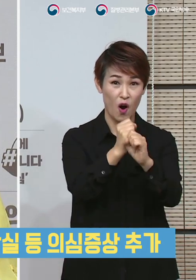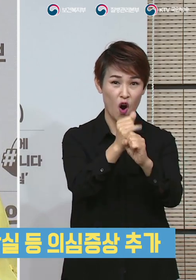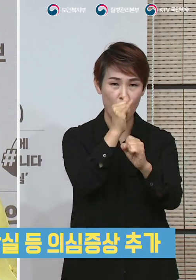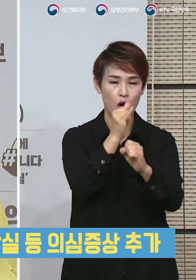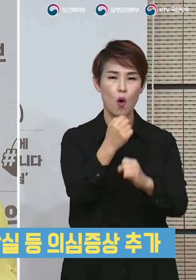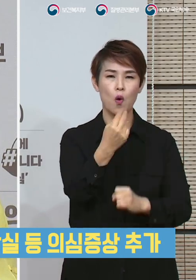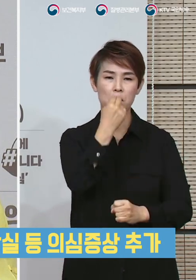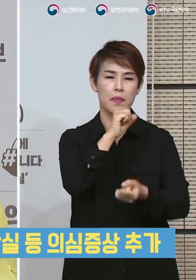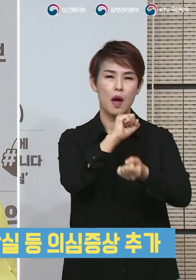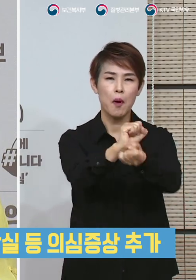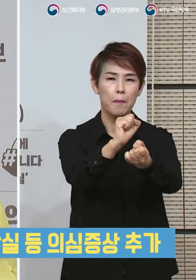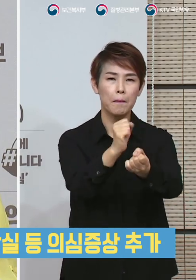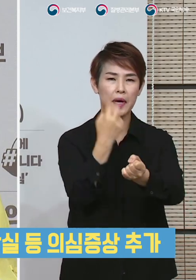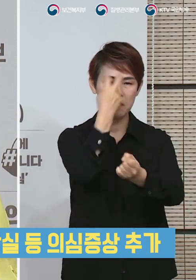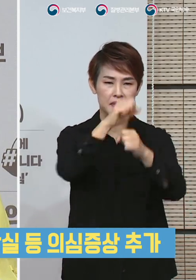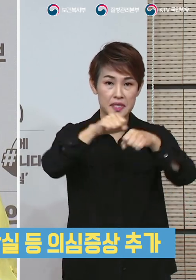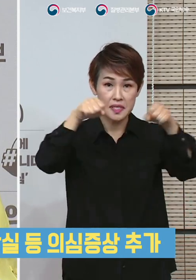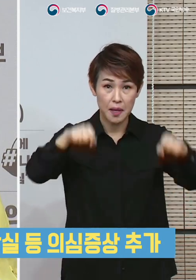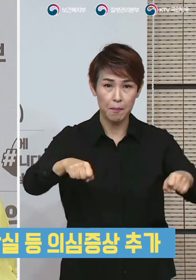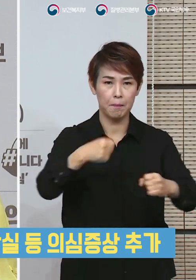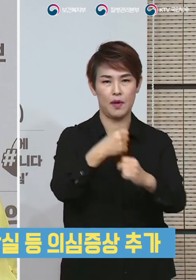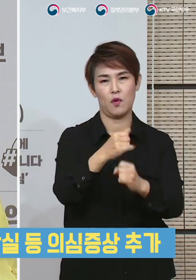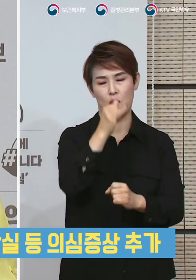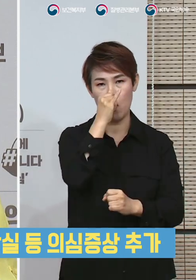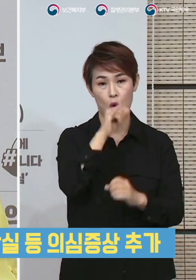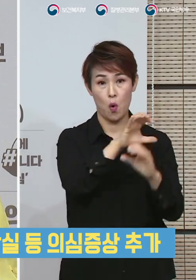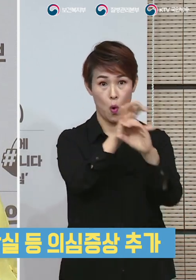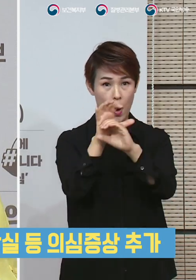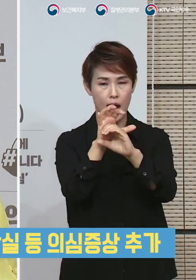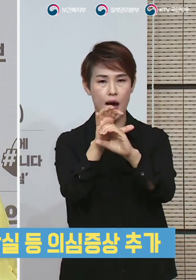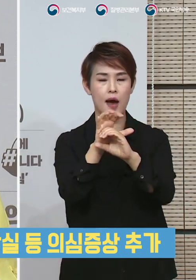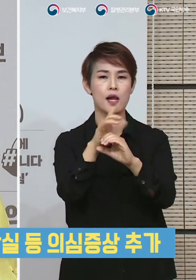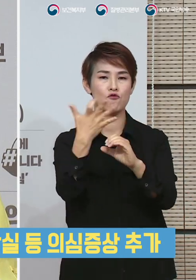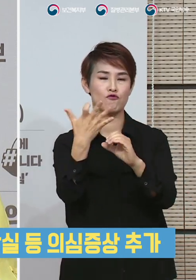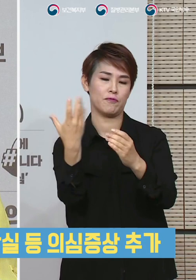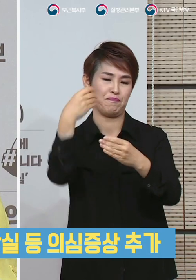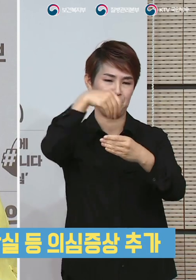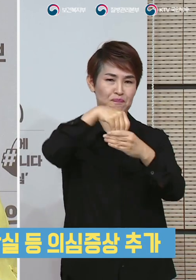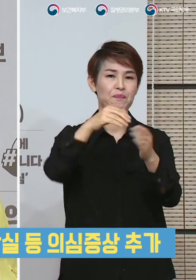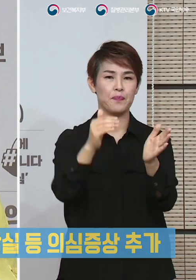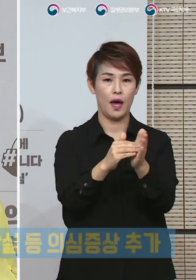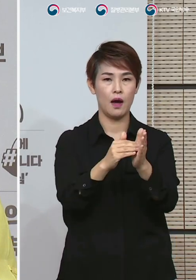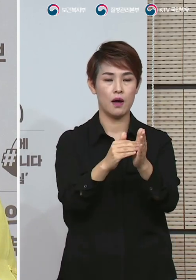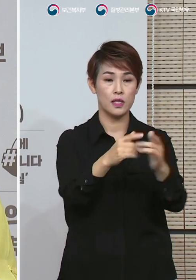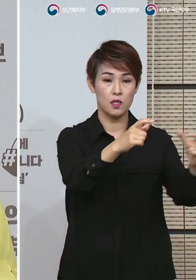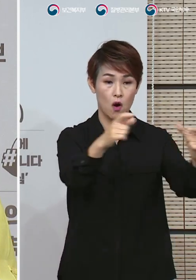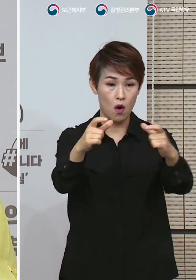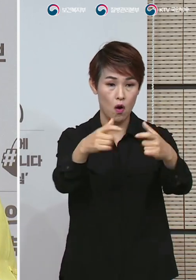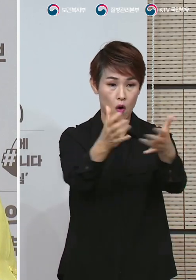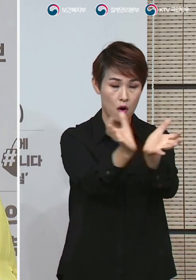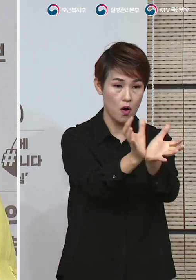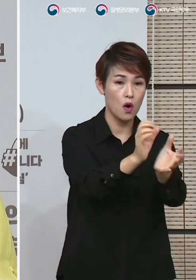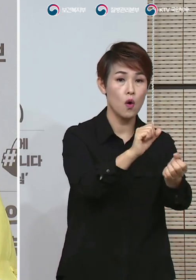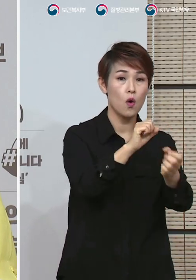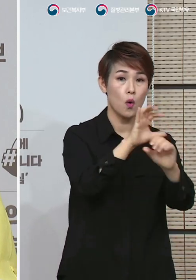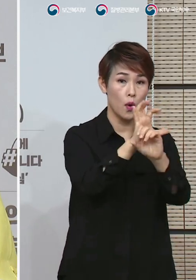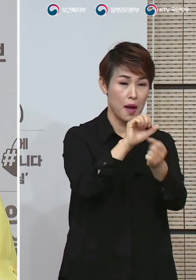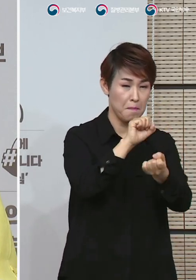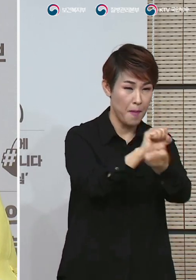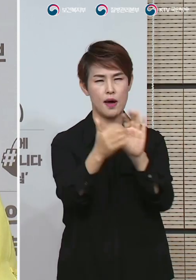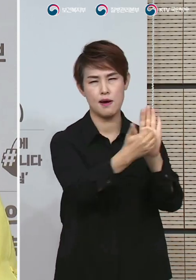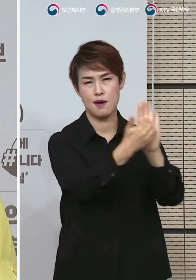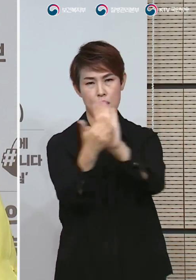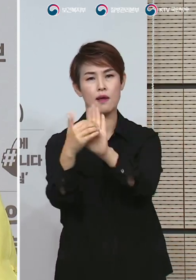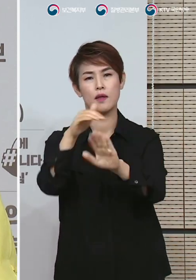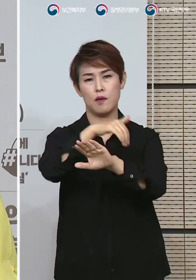호흡기 감염 감시 체계에 코로나19 감염을 추가하여 지역사회의 코로나19 환자 발생을 감시하고 있습니다.